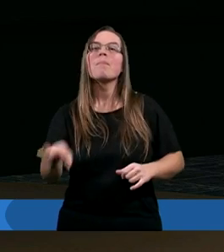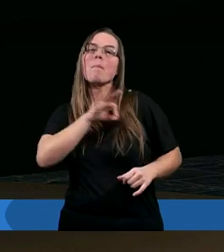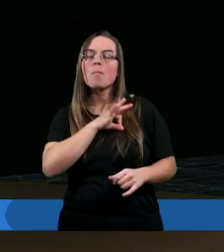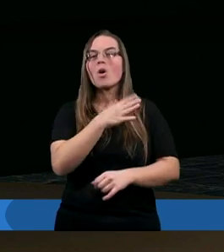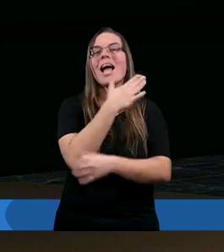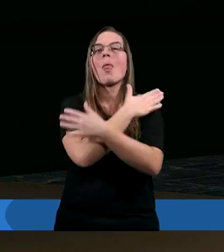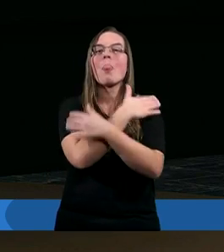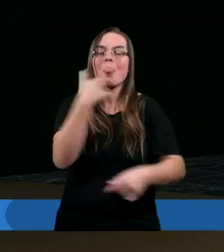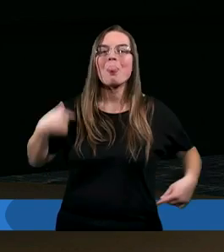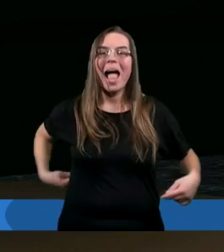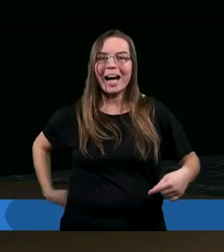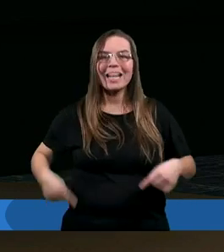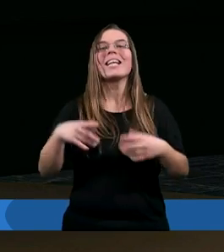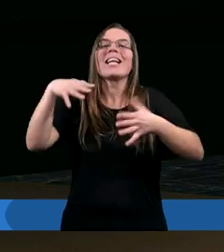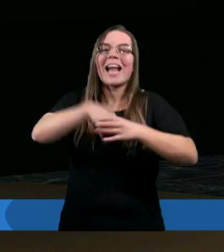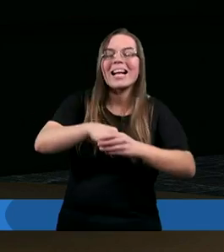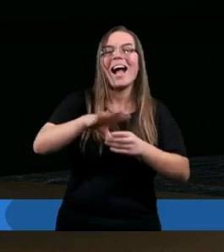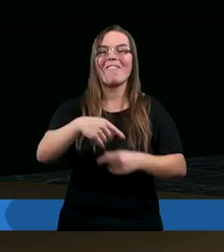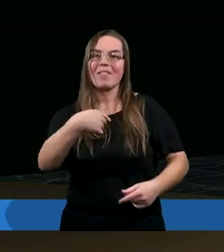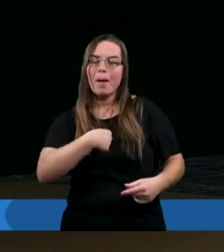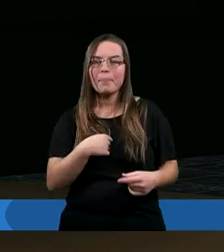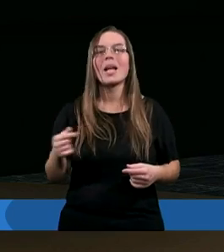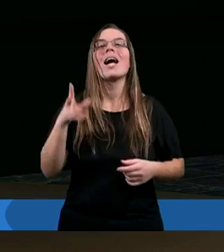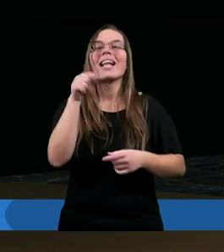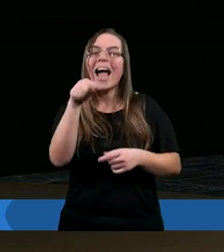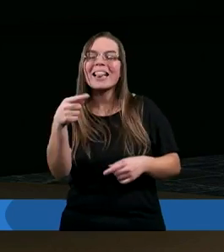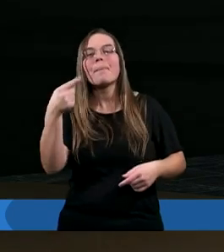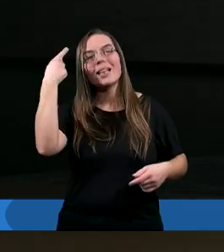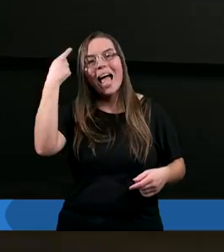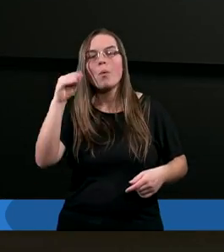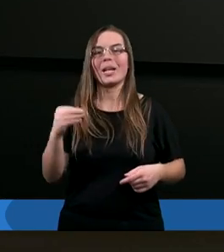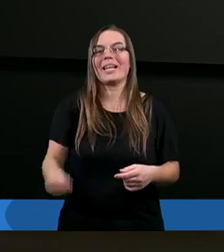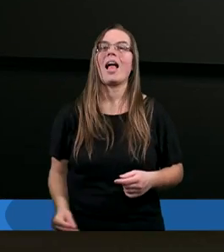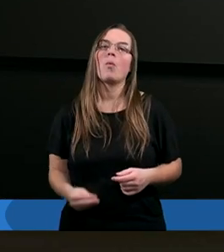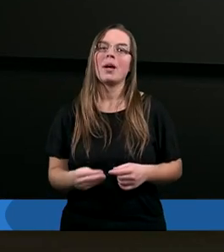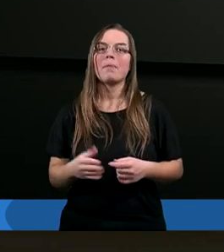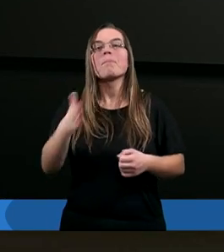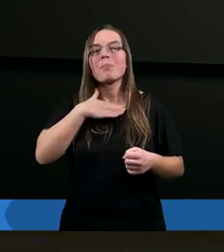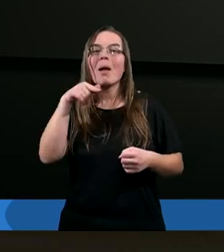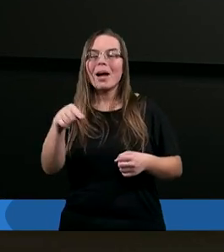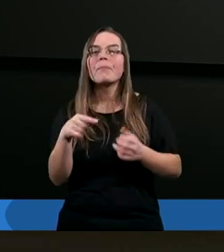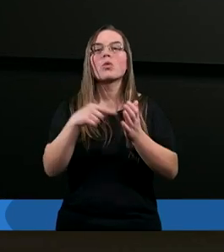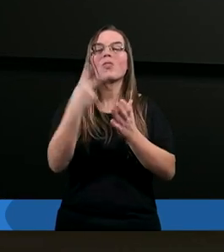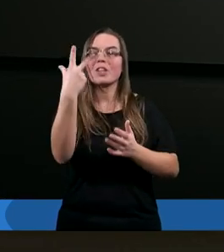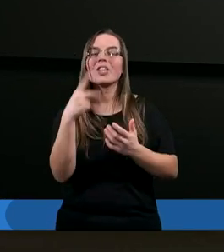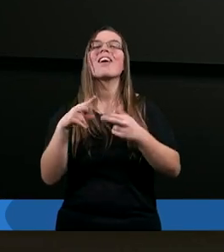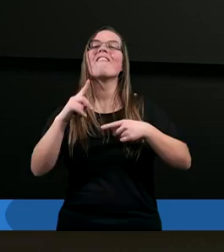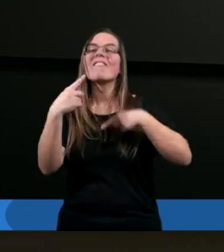Moje nerki zanikają we mnie, za tym tęskniąc. Mamy tutaj za tym